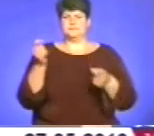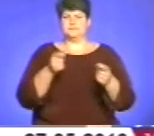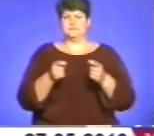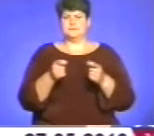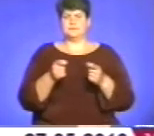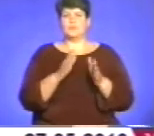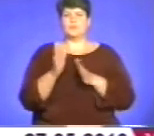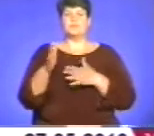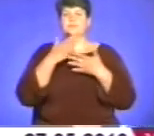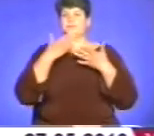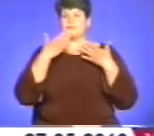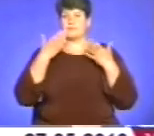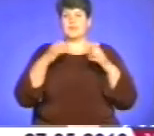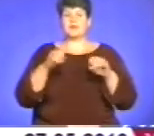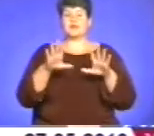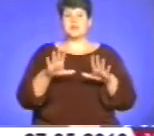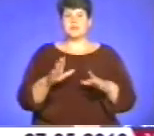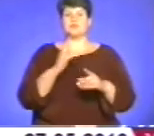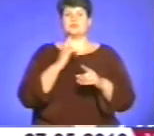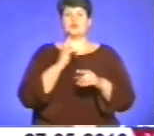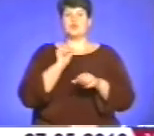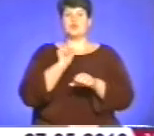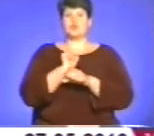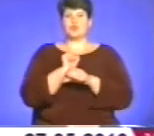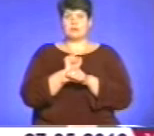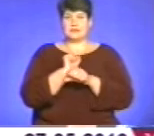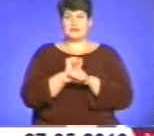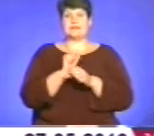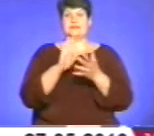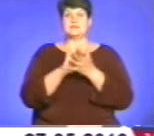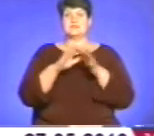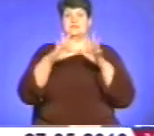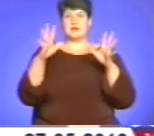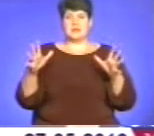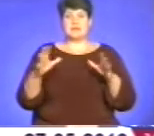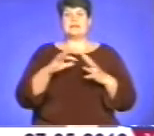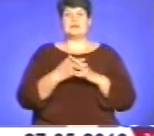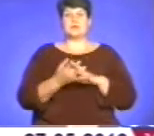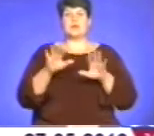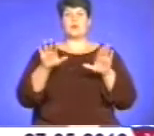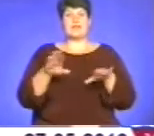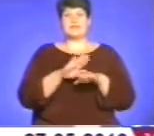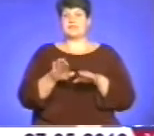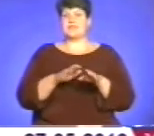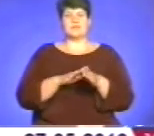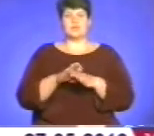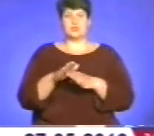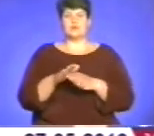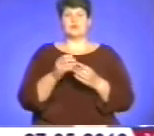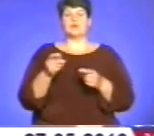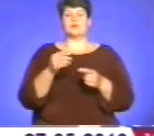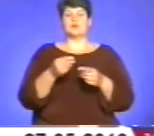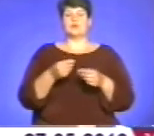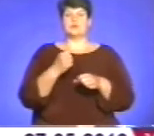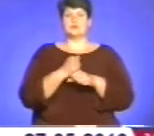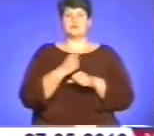Рішення, яке зупинило це сміттєзвалище, що далі сільським головою не виконується, було встановлено, було знову складено акт обстеження і